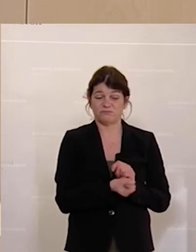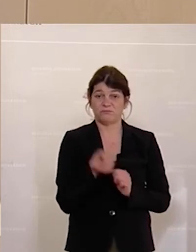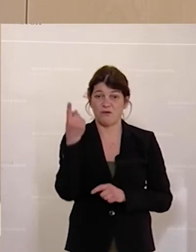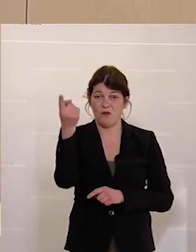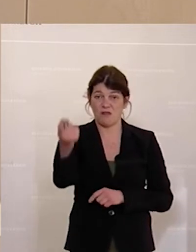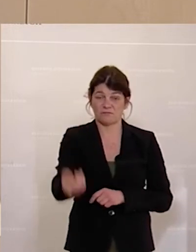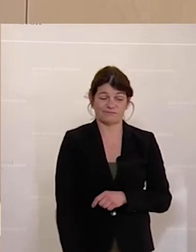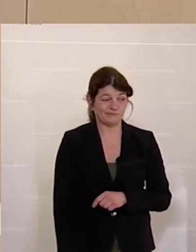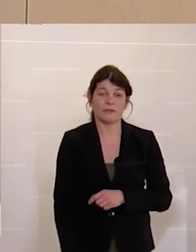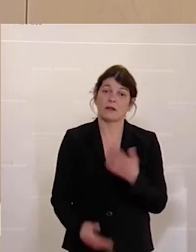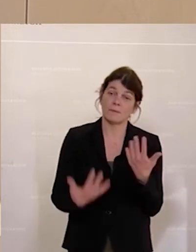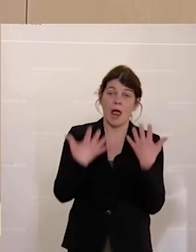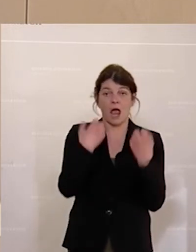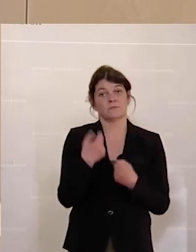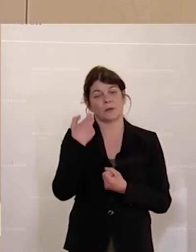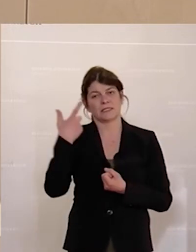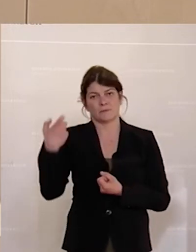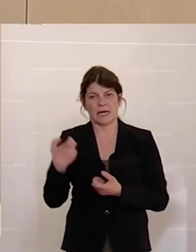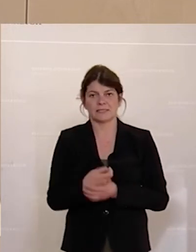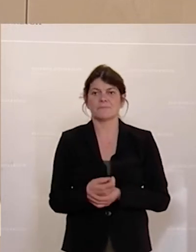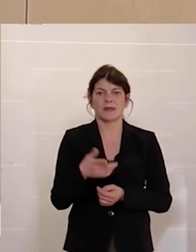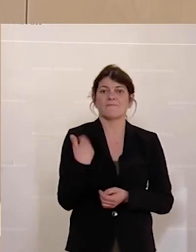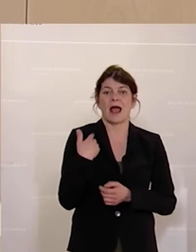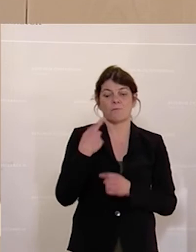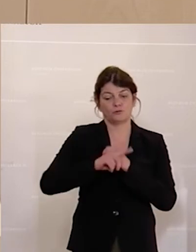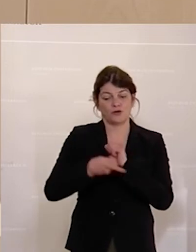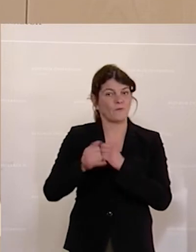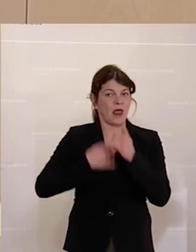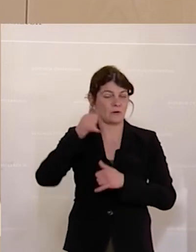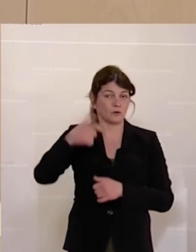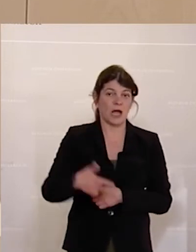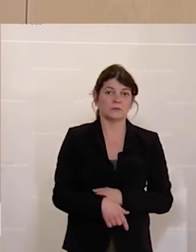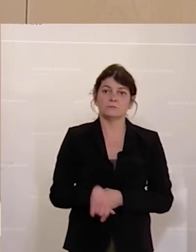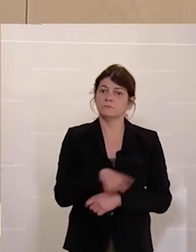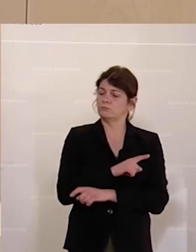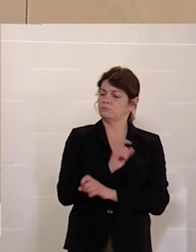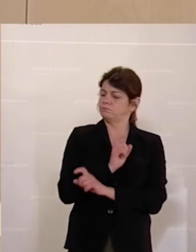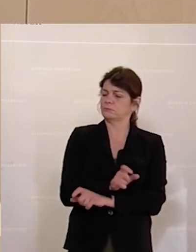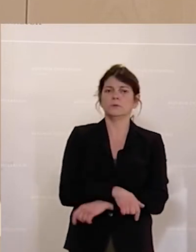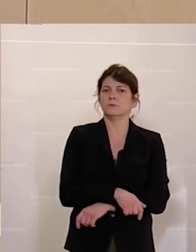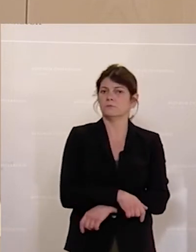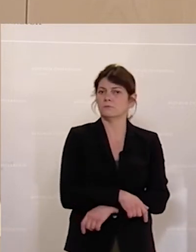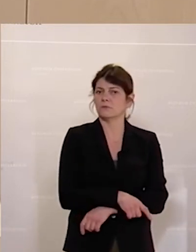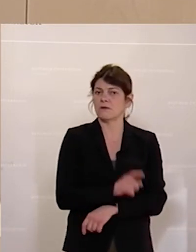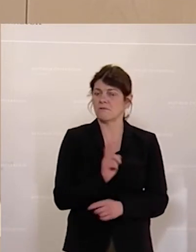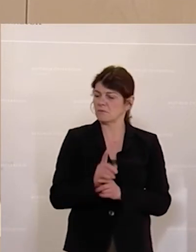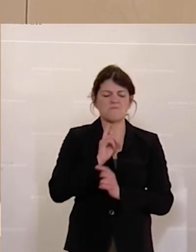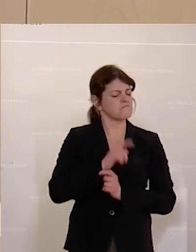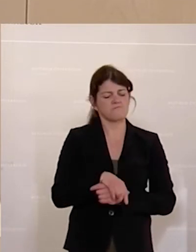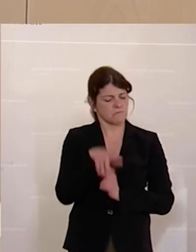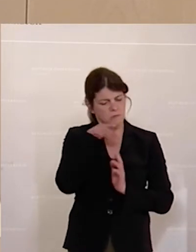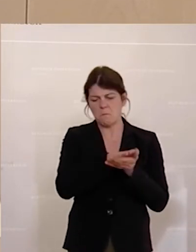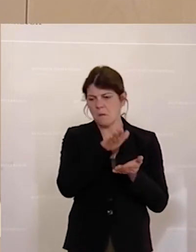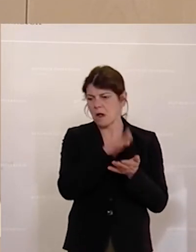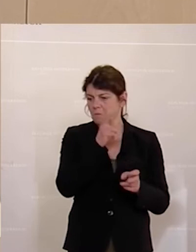Im Herbst 2020, das war dann das 21er Budget, da haben Sie sich geweigert, das Papier anzupassen an die Zahlen, die